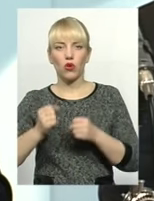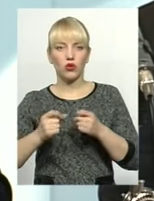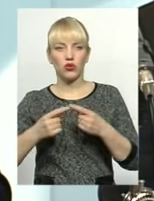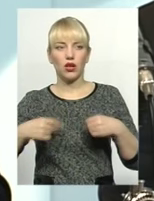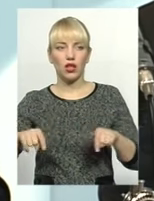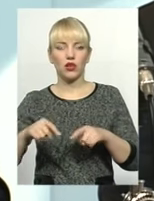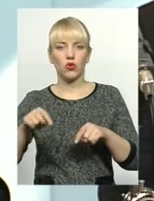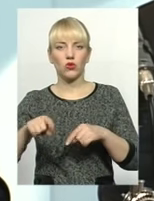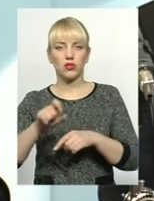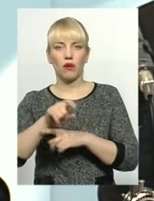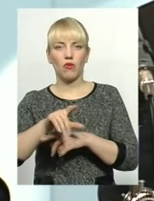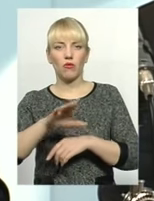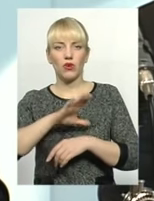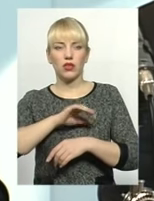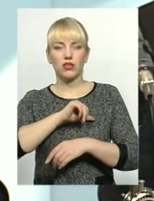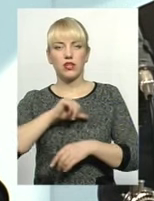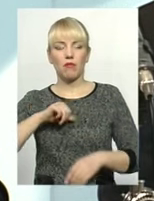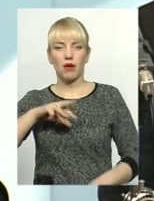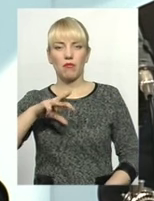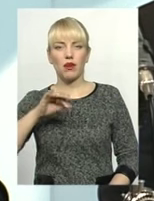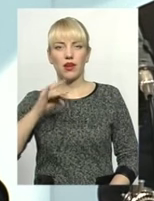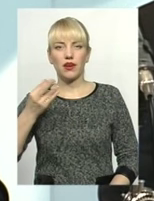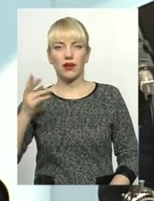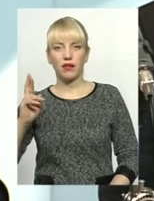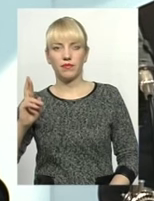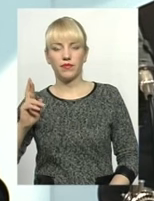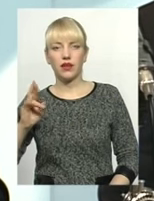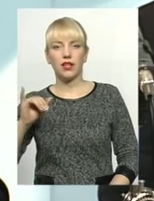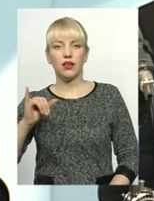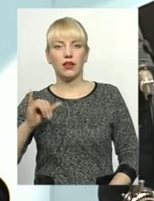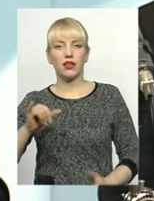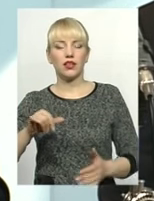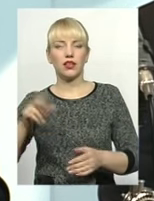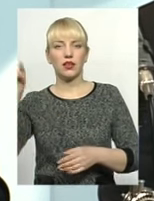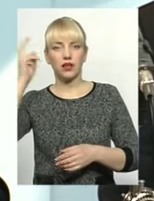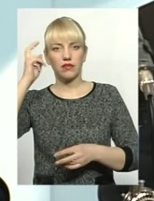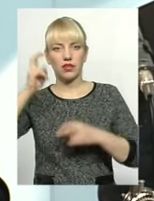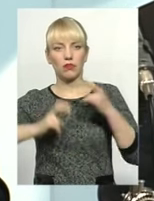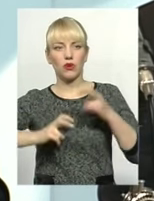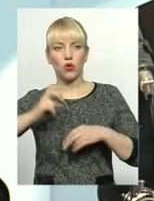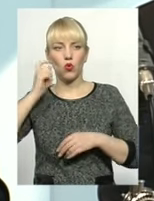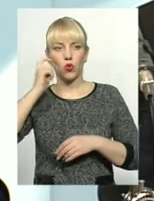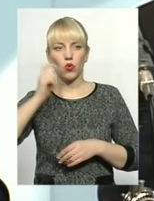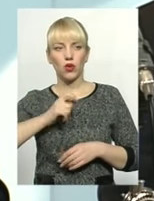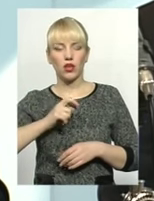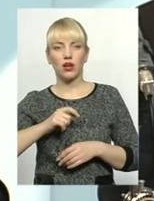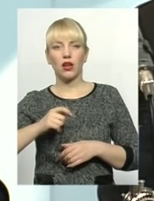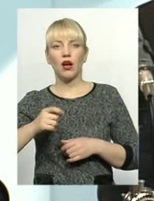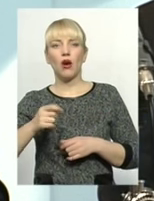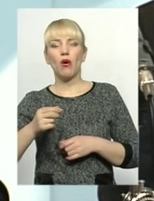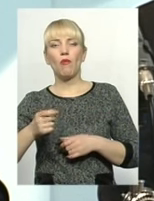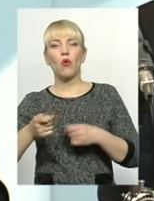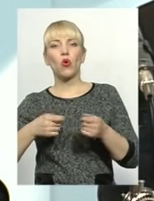замовником виступала і сама мерія, і київське підприємство «Укрпродукт»